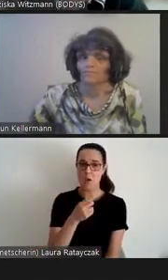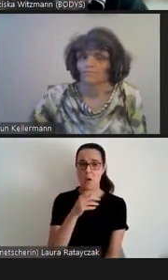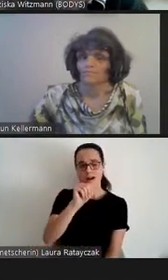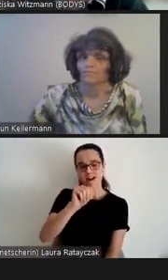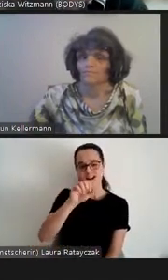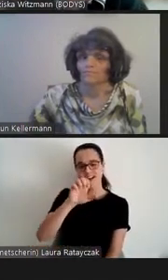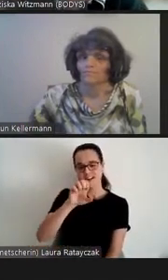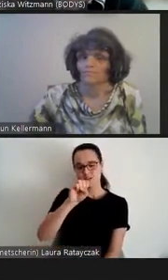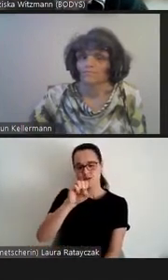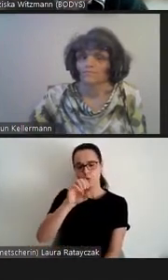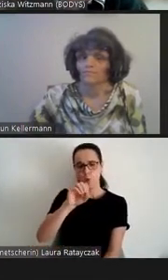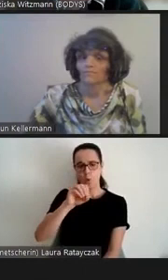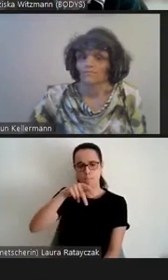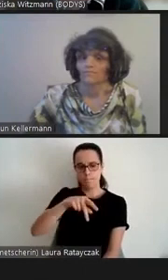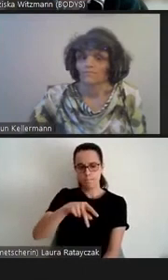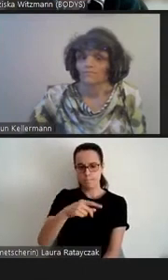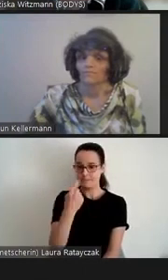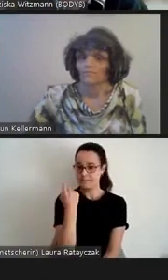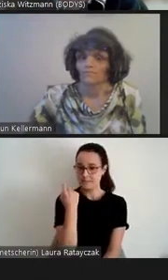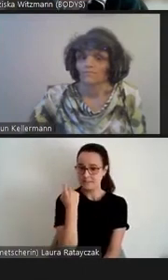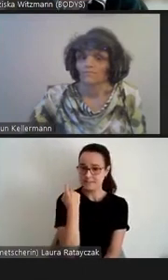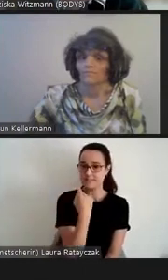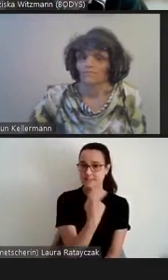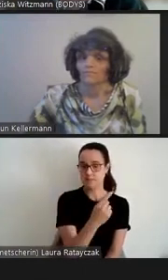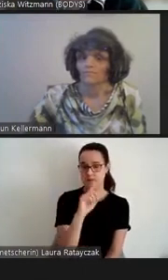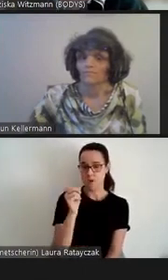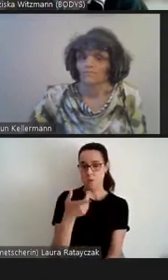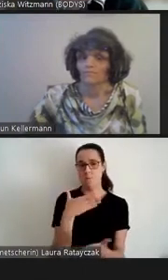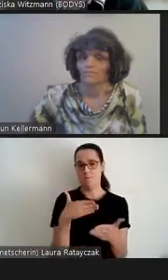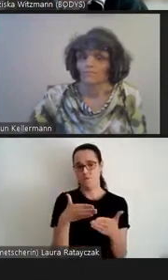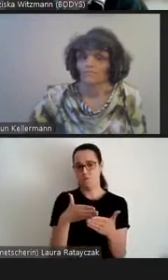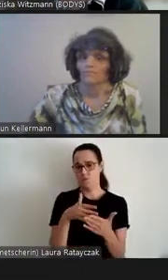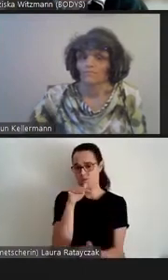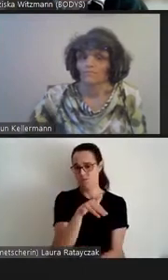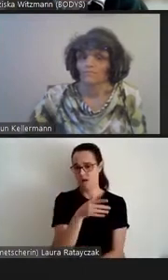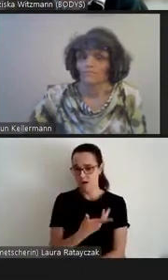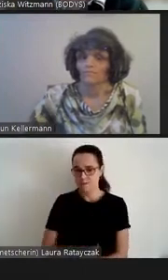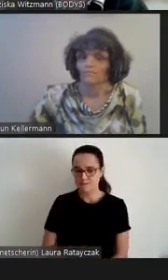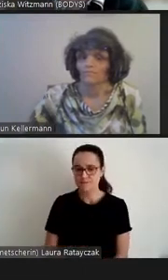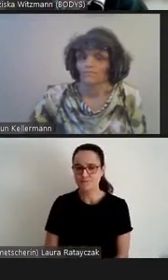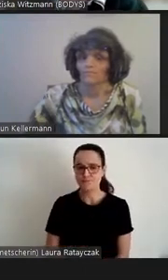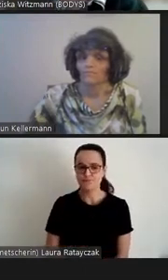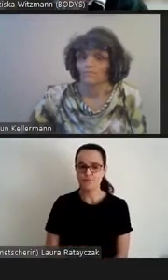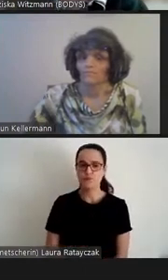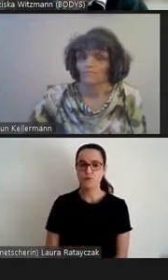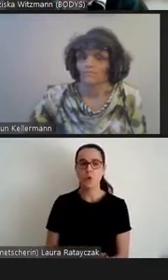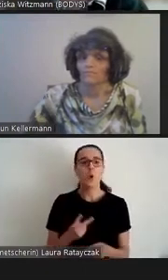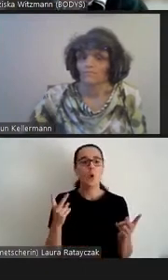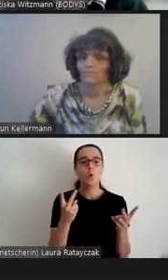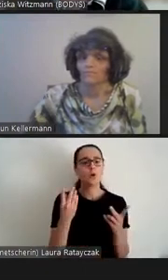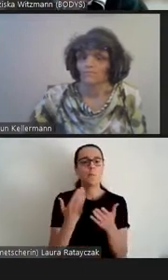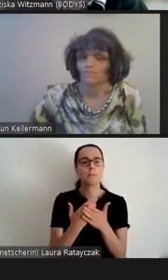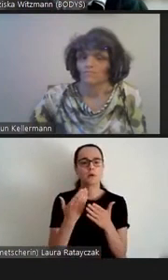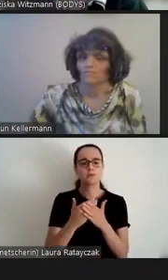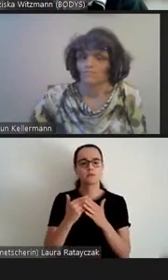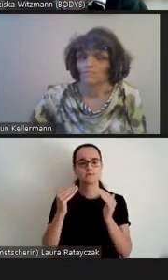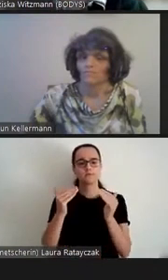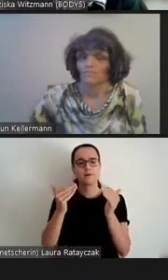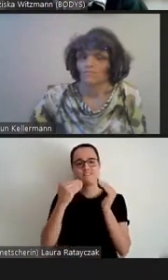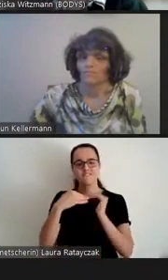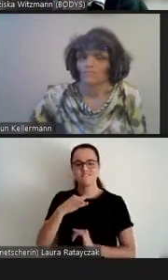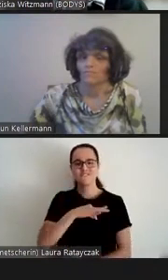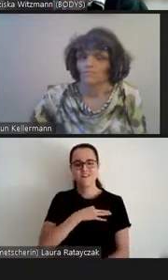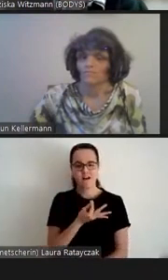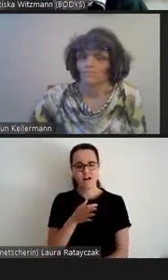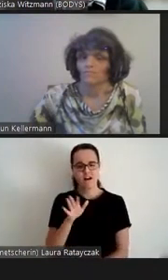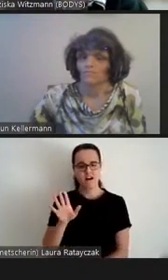eben Bucklick gewesen sei. Oder es wird der französische Schriftsteller